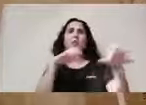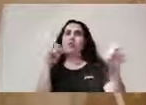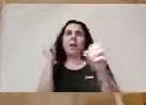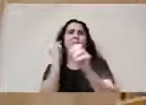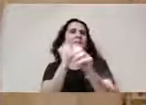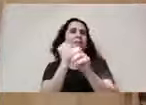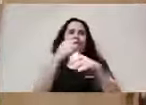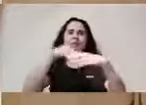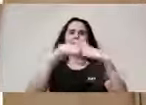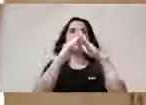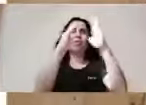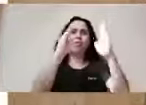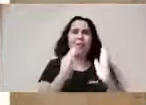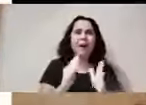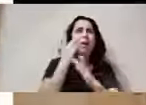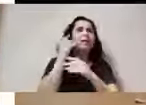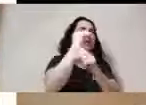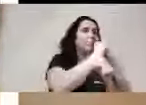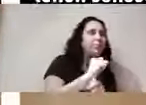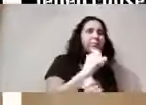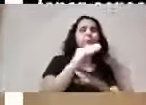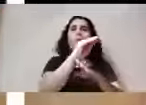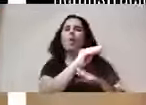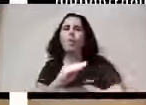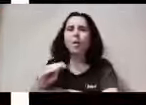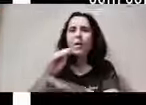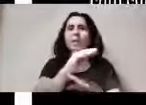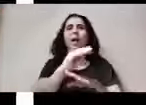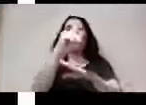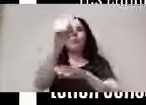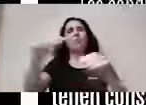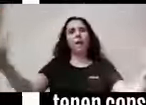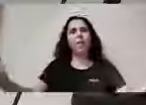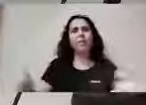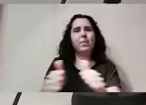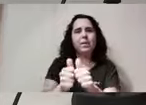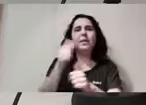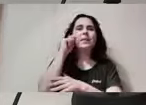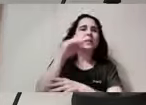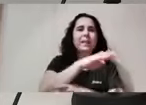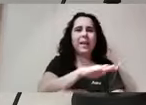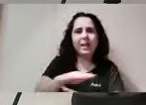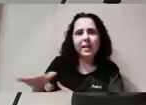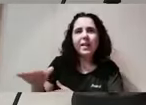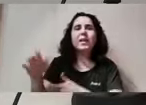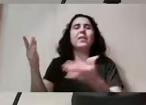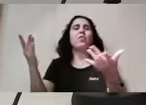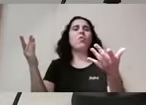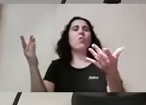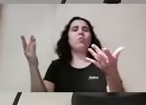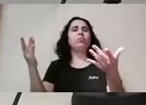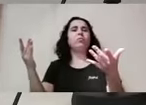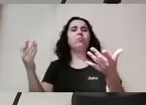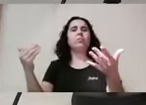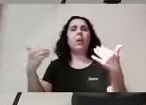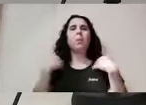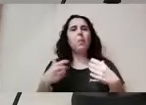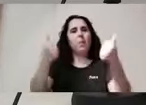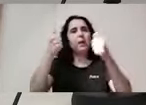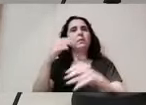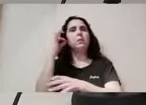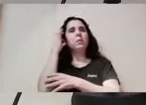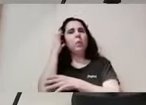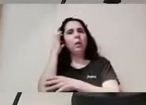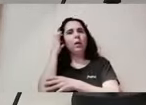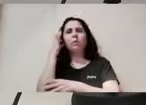part, la majoria del que suposa la càrrega de les